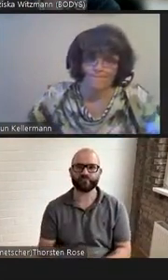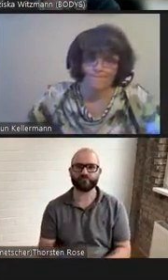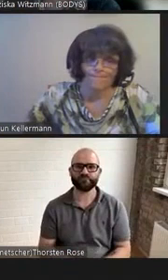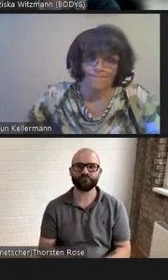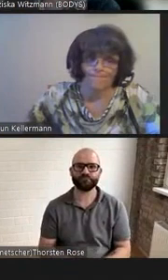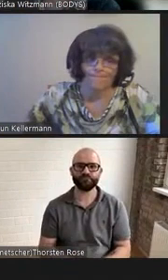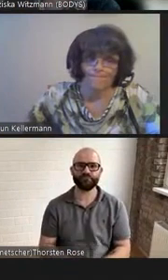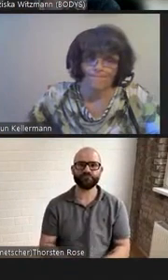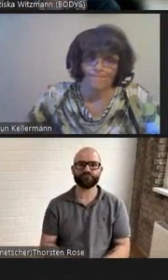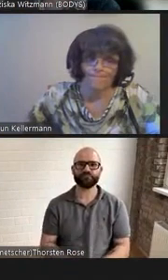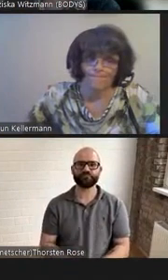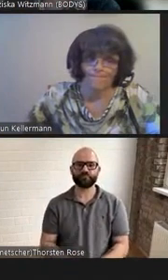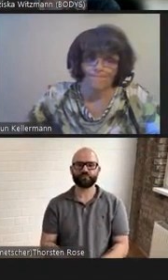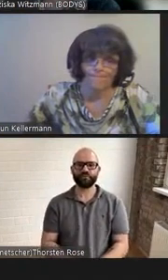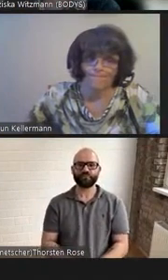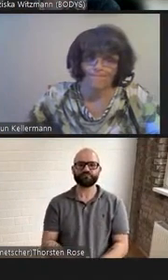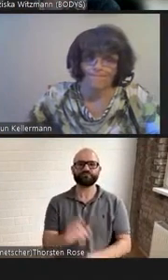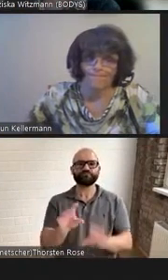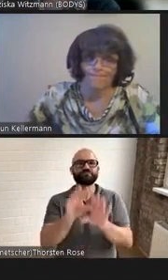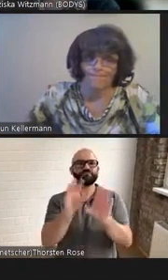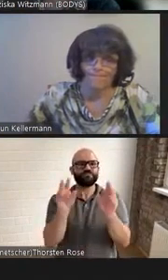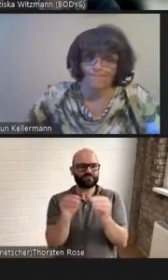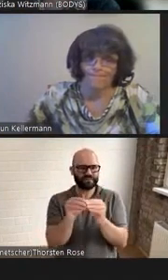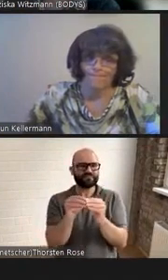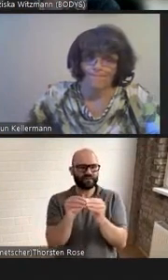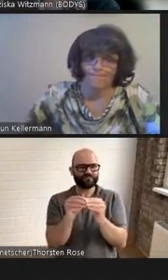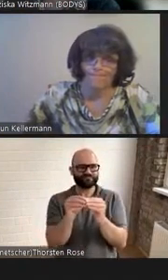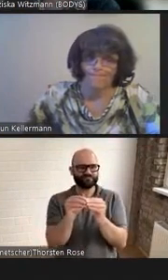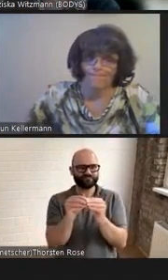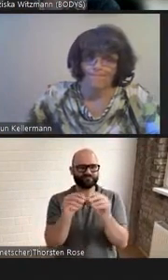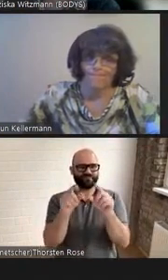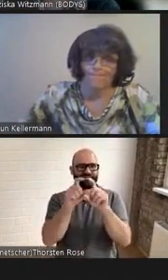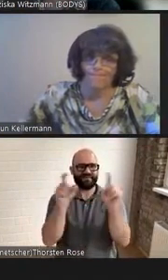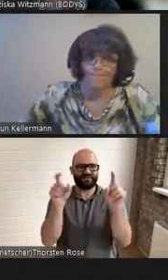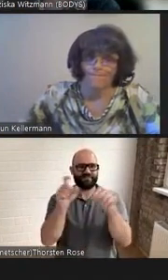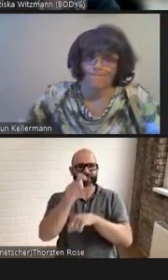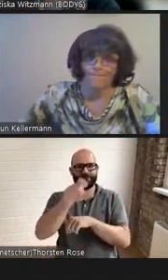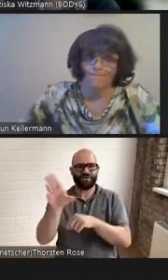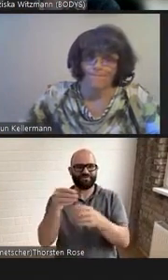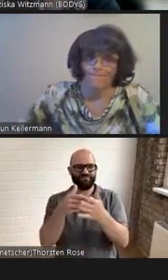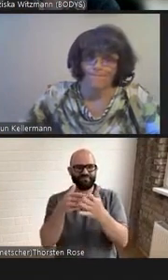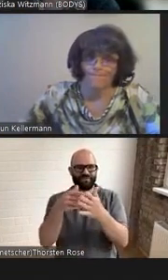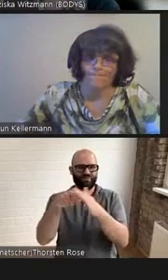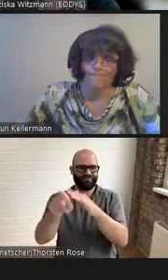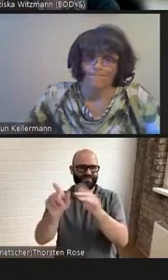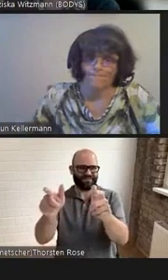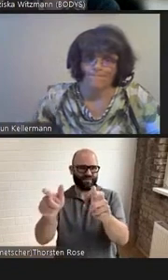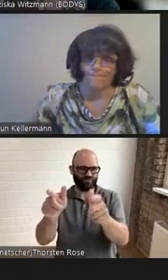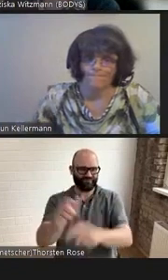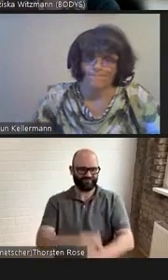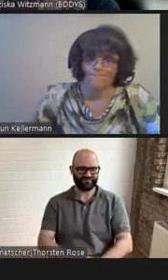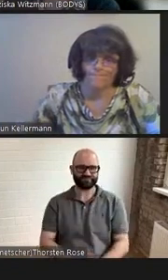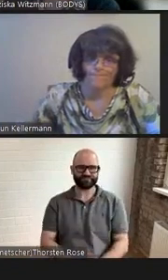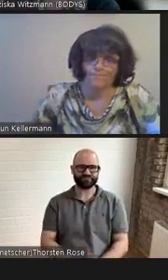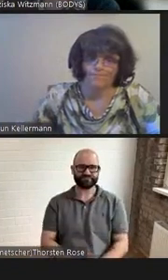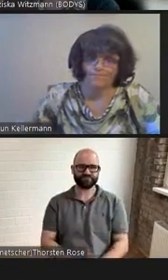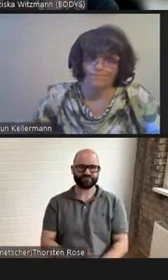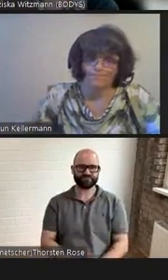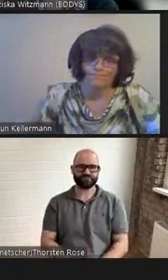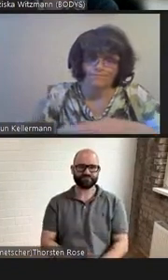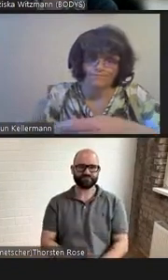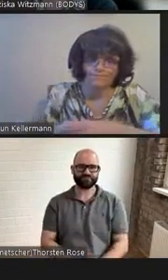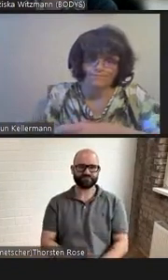Menschen mit Behinderung in der Gesellschaft unterwegs sind. Also die kulturelle